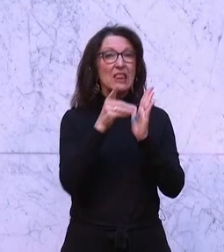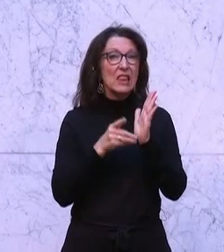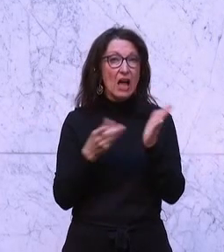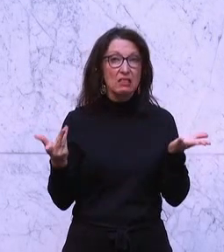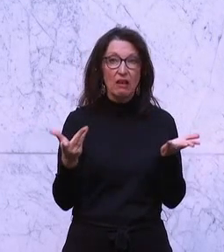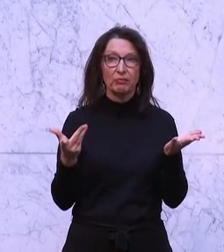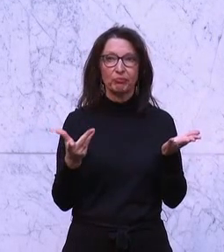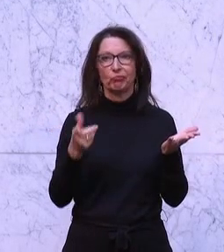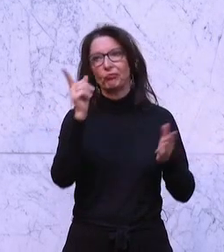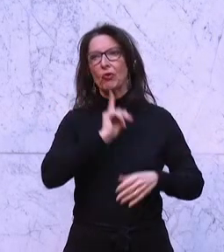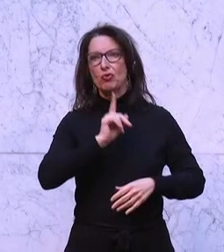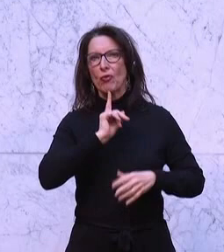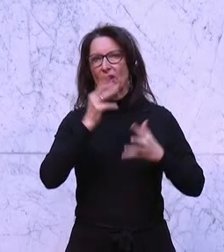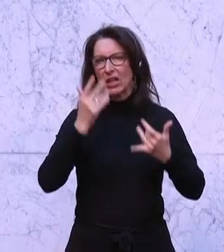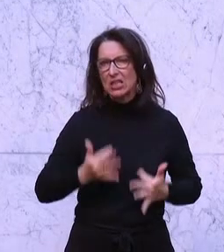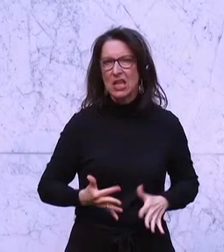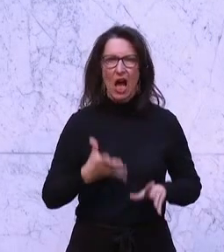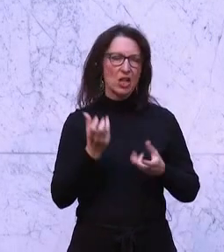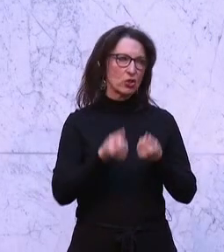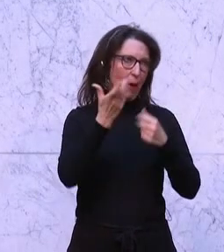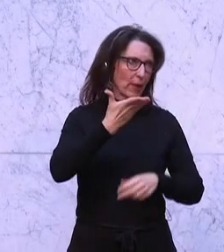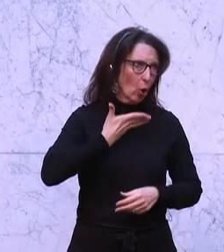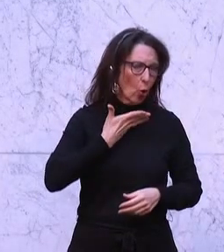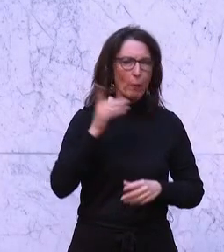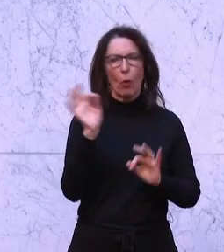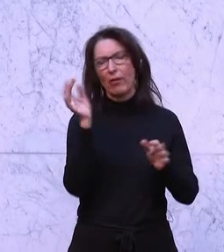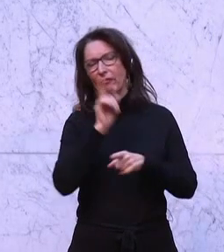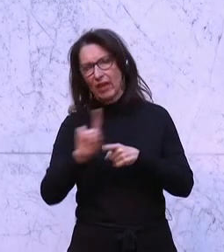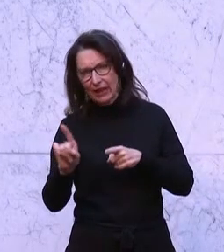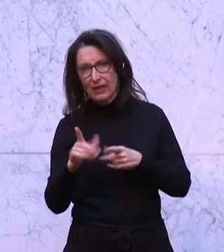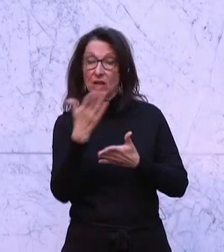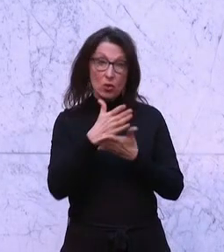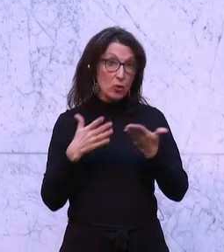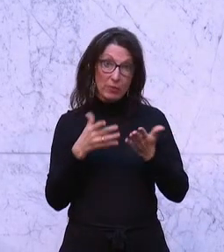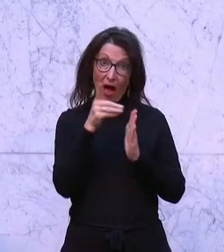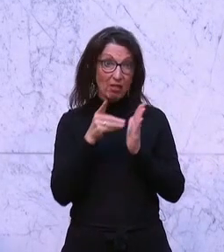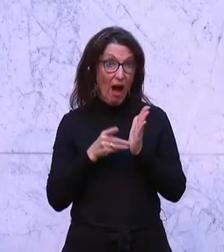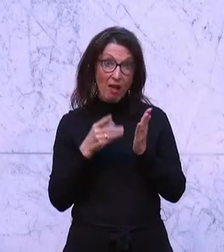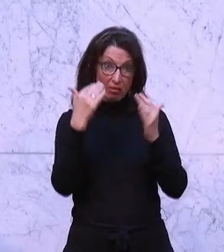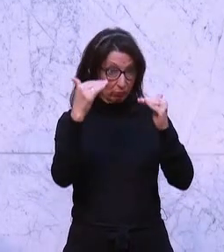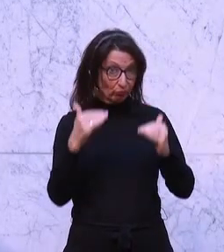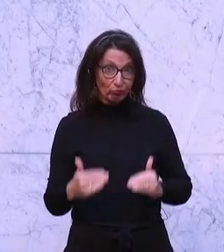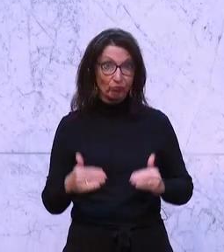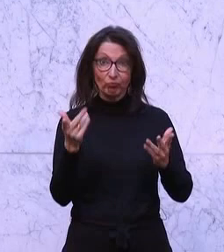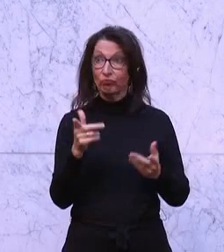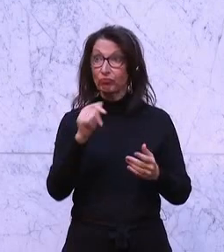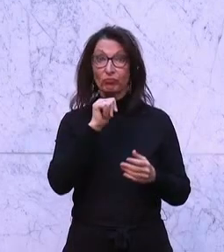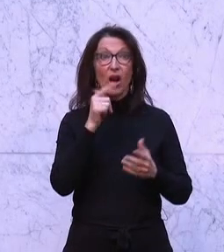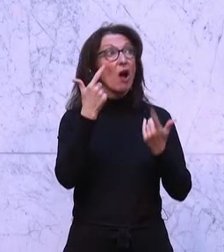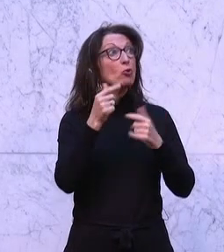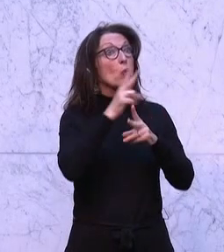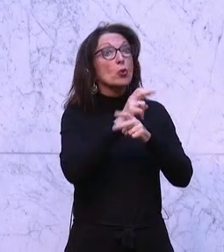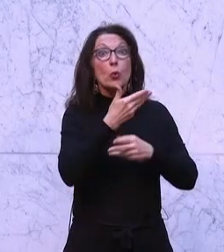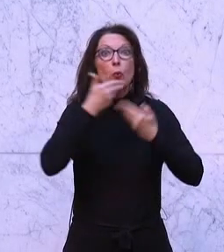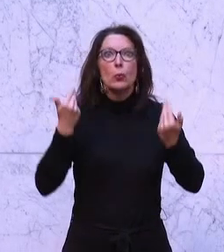nicht repräsentativ, schwer zugänglich oder fehlen überhaupt. Teilweise wurden Daten nicht einmal aus Österreich verwendet.